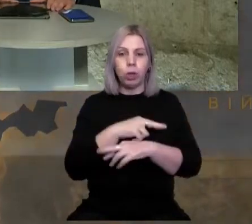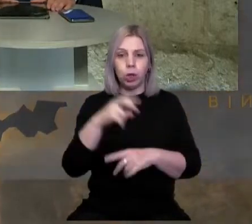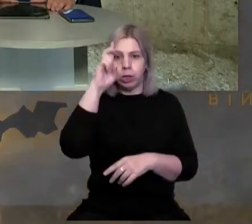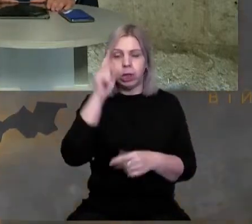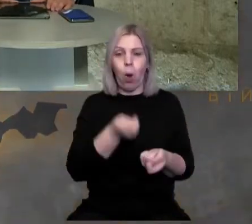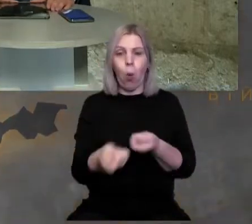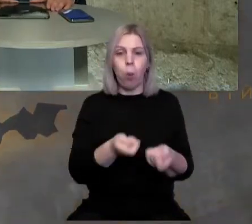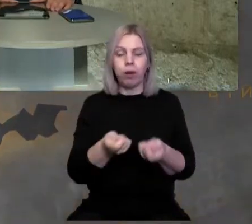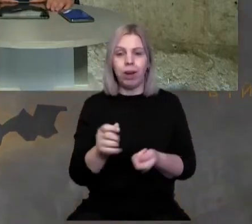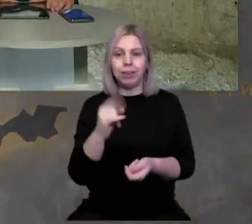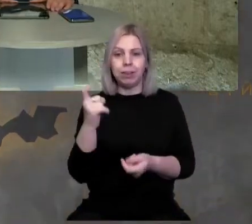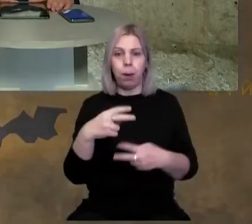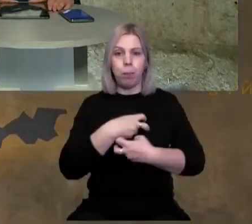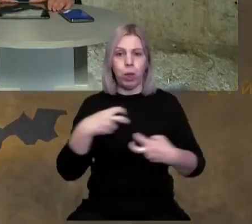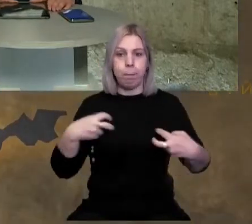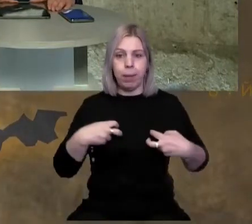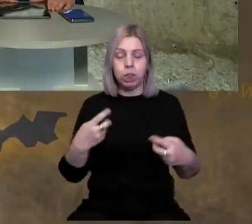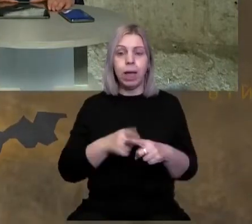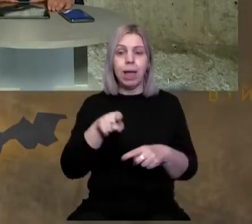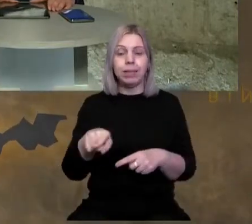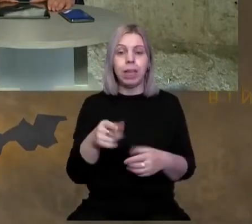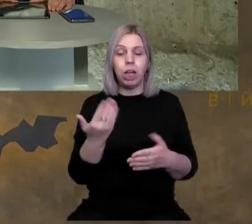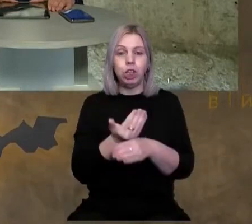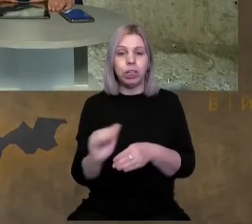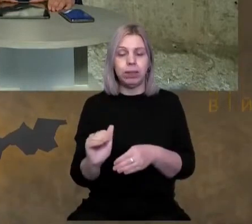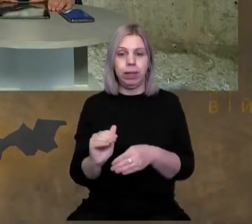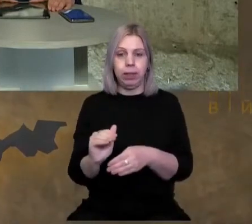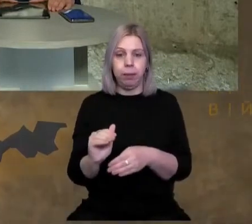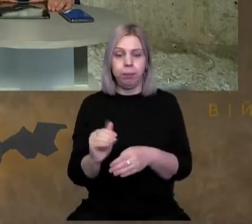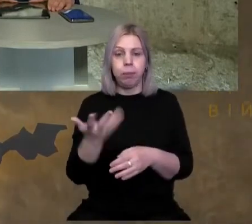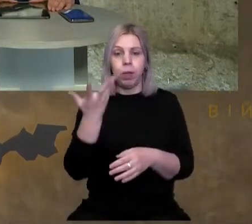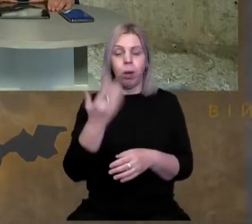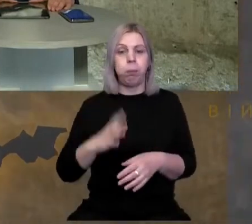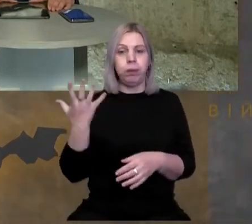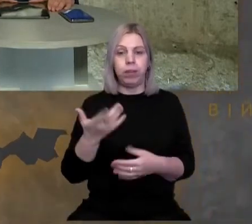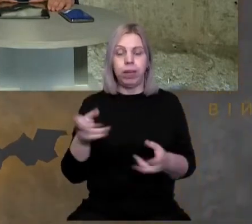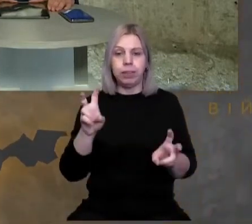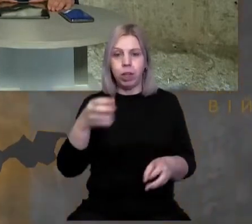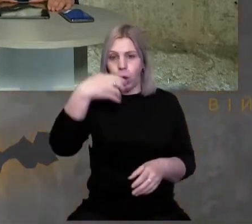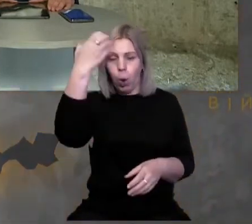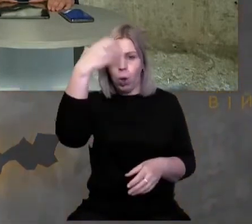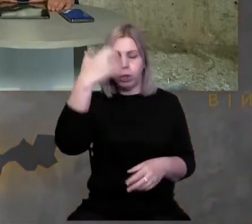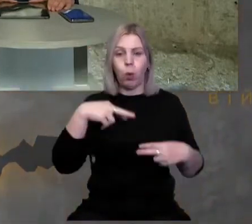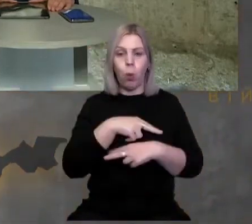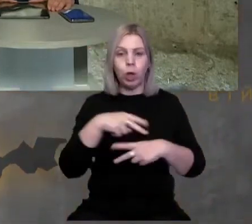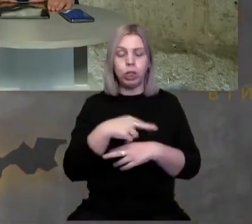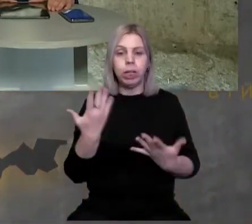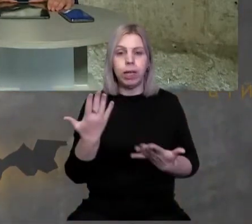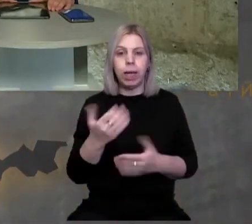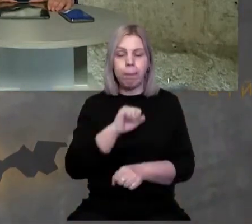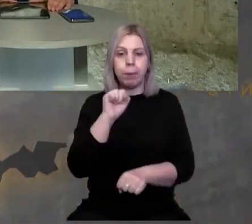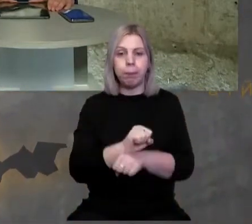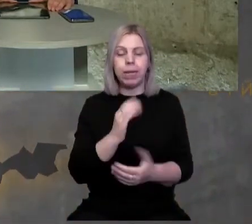управлялася з Будапешта. Тобто ця частина колишнього так зване Королівство Угорщина, яке